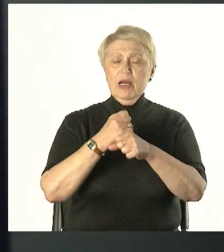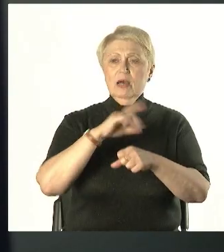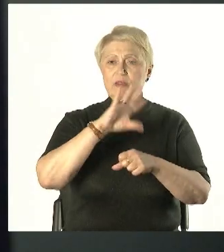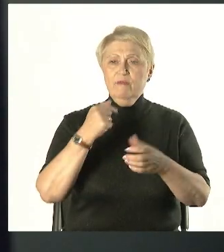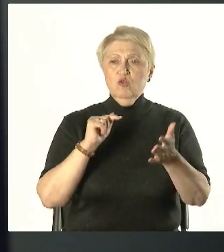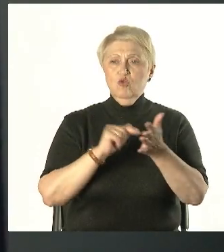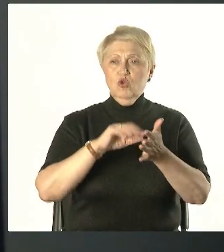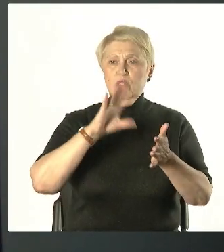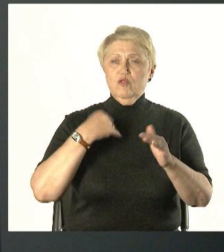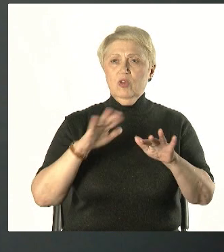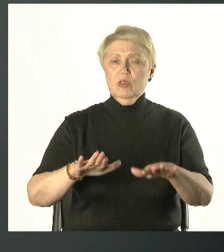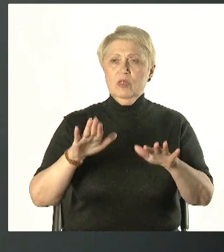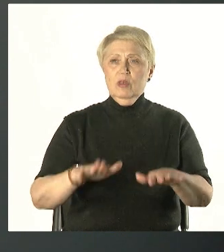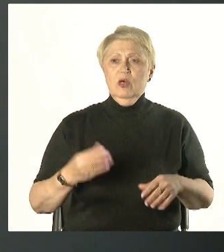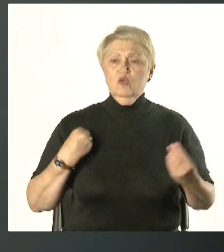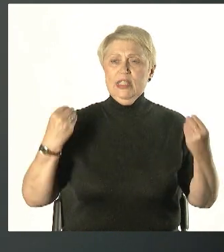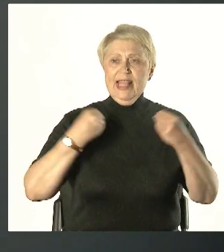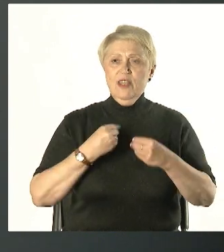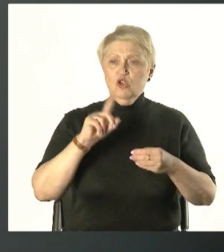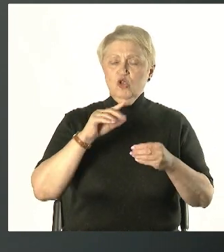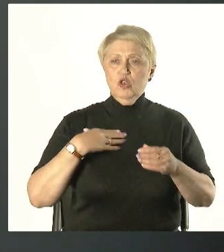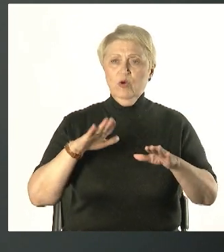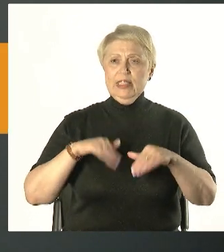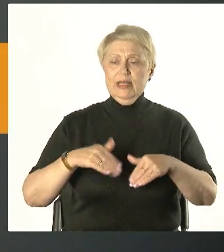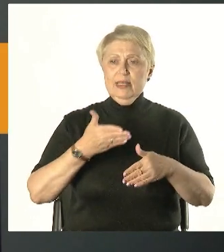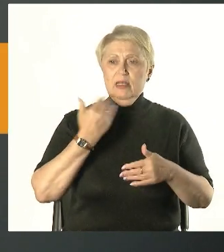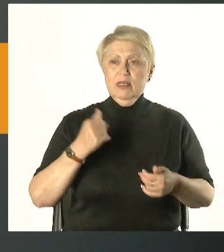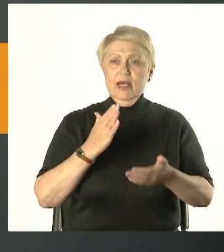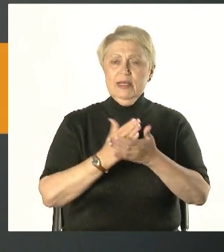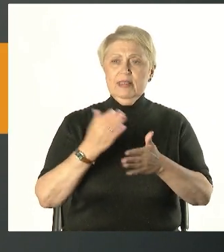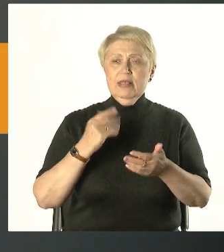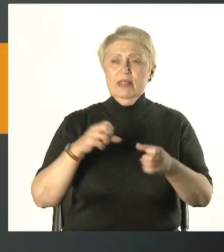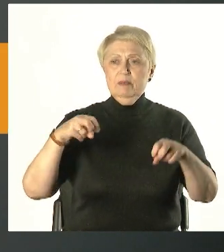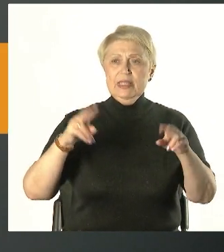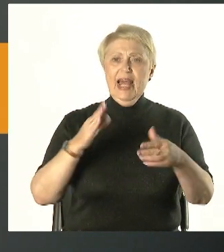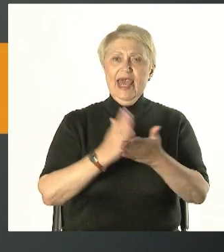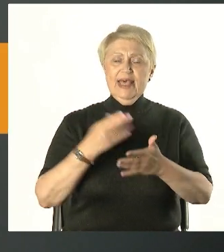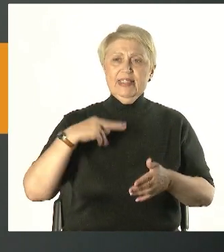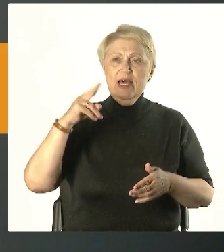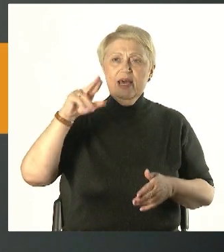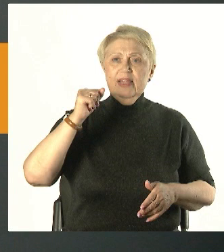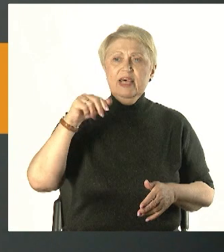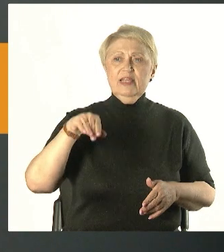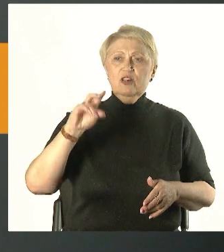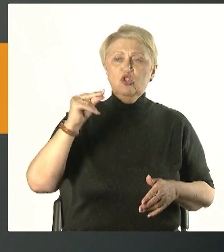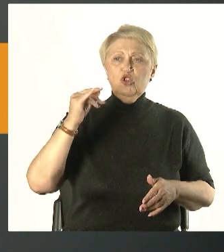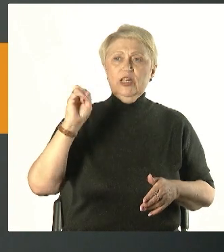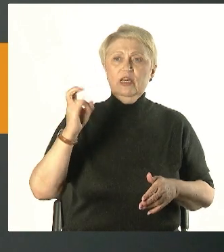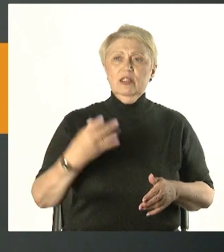элемент не задержался на нашей одежде. Здесь установлены датчики на коленях, на груди, перейти лицо,